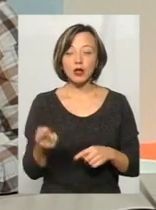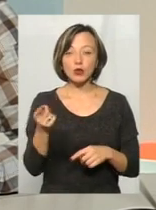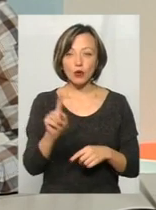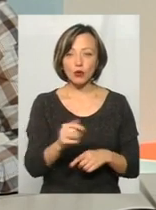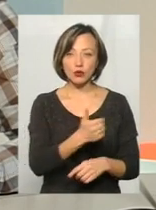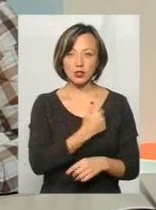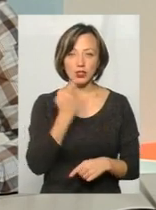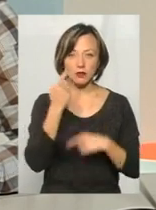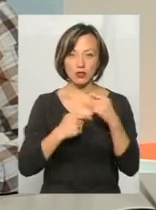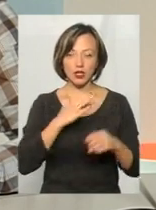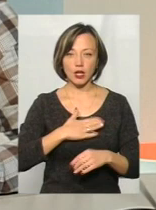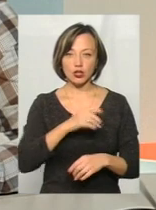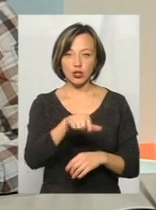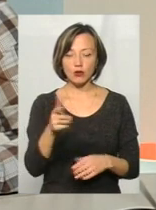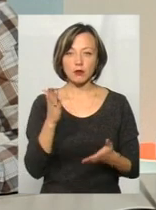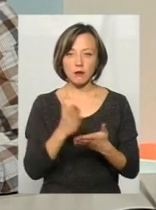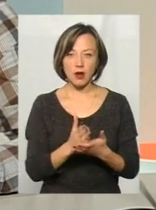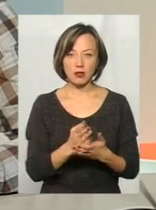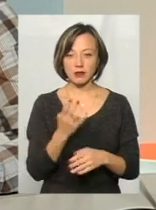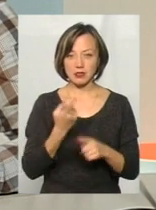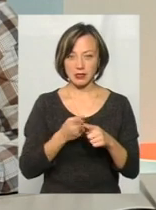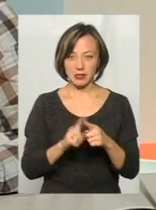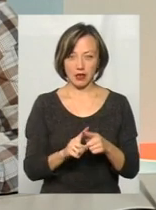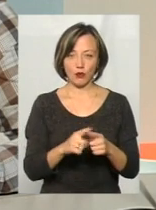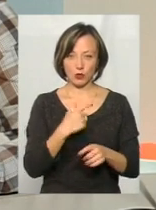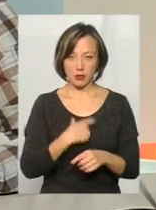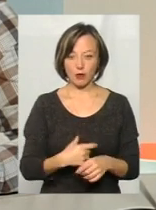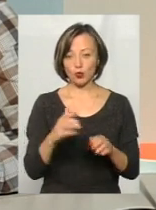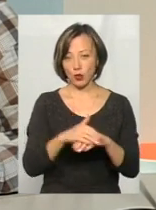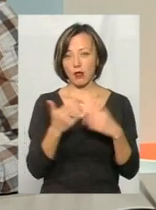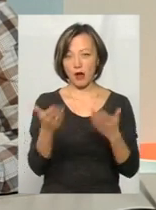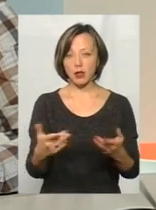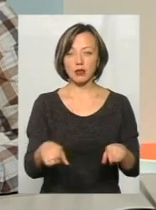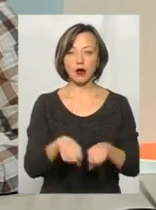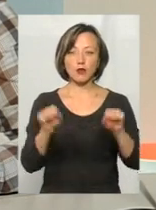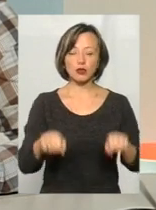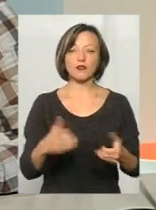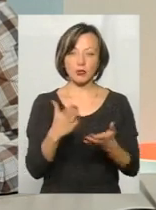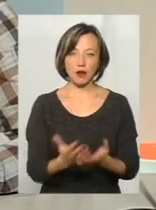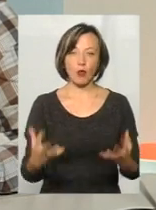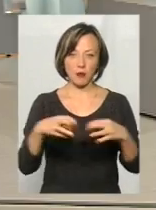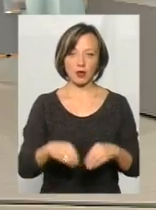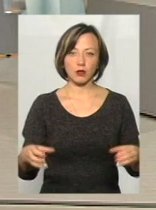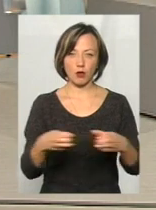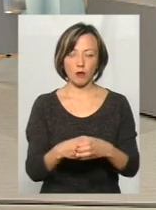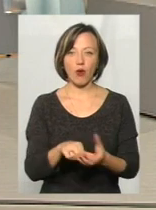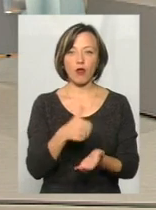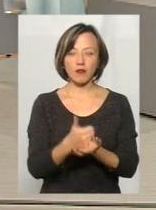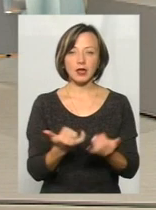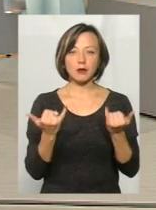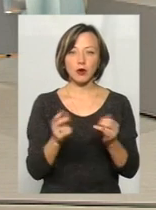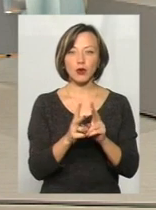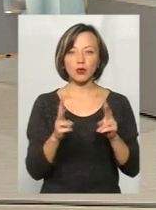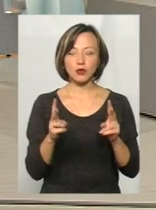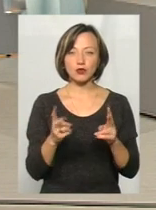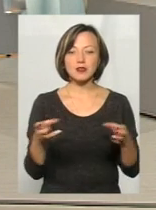хотіли завжди наші люди. Мати одночасно це в руках. Будь ласка, тепер така можливість є в об'єднаних громадах. Головне тепер, щоб той